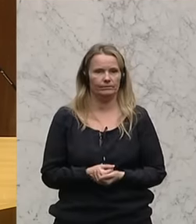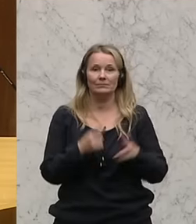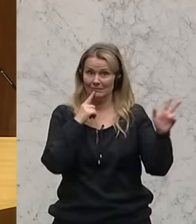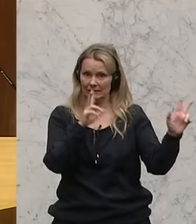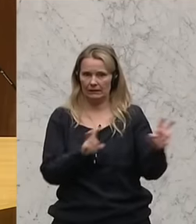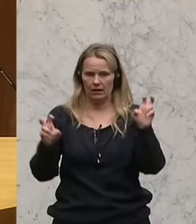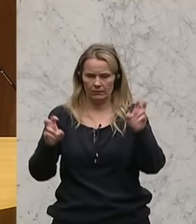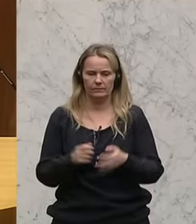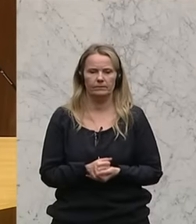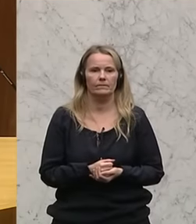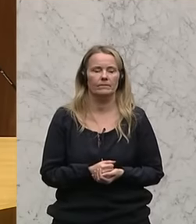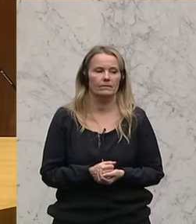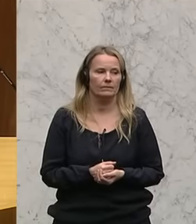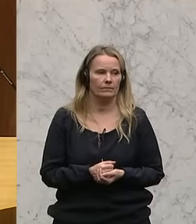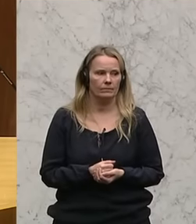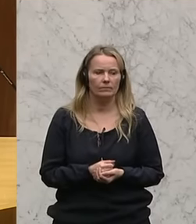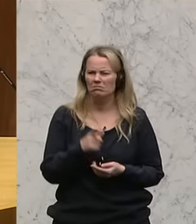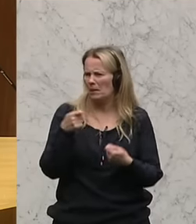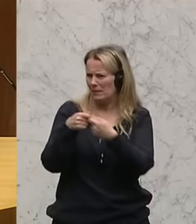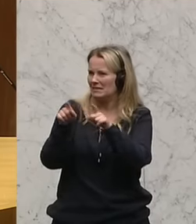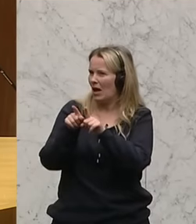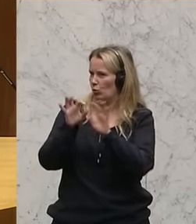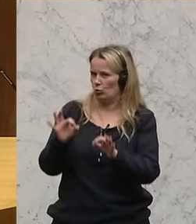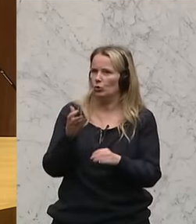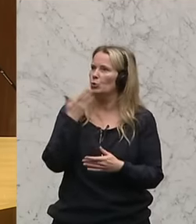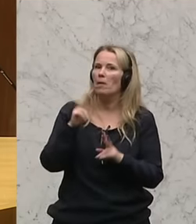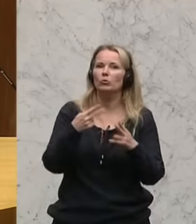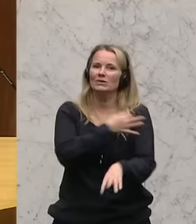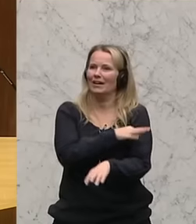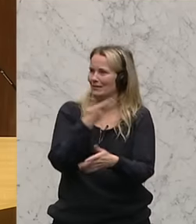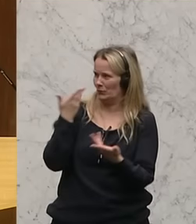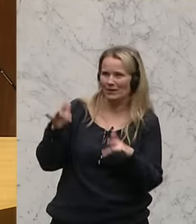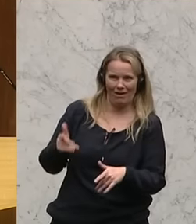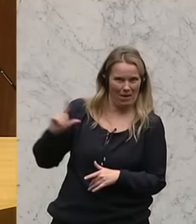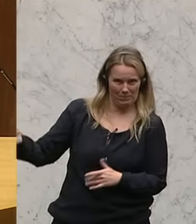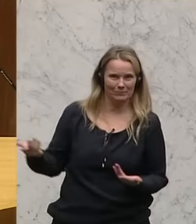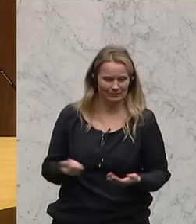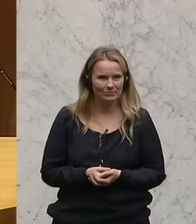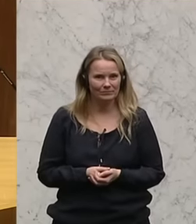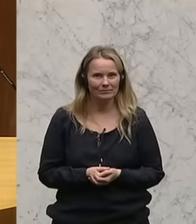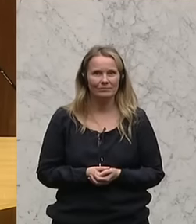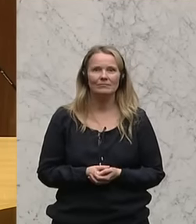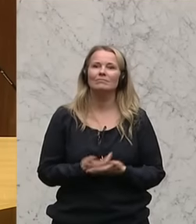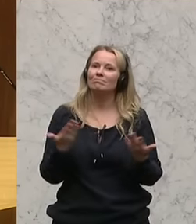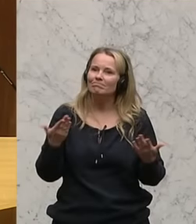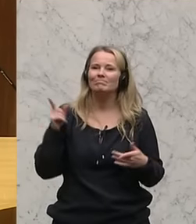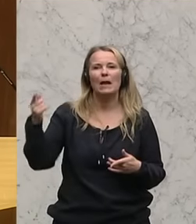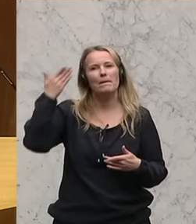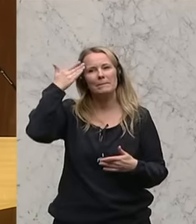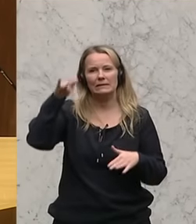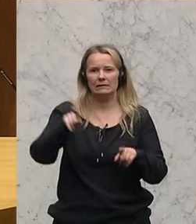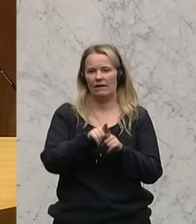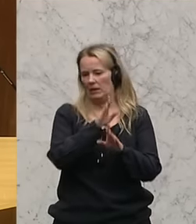Ich zitiere. Und das passt auch gut zur Abwesenheit von Herrn Bundeskanzler. Er ist der Meister des